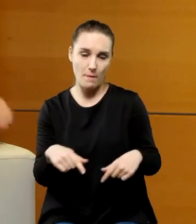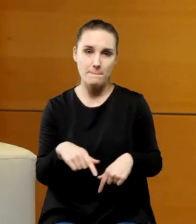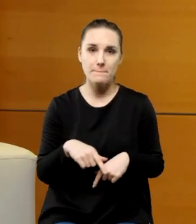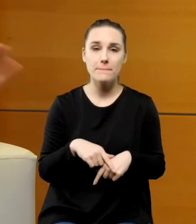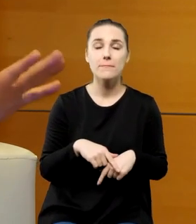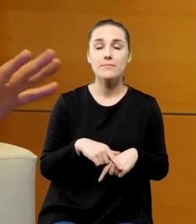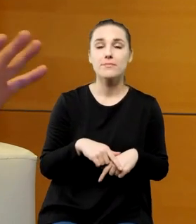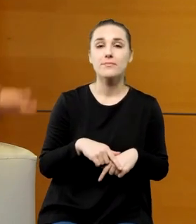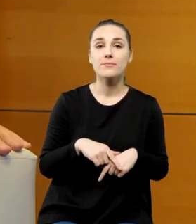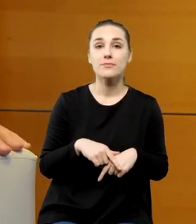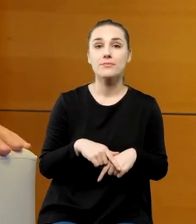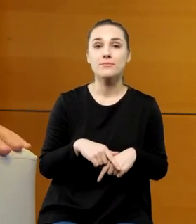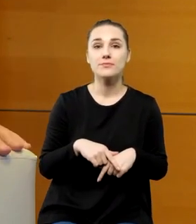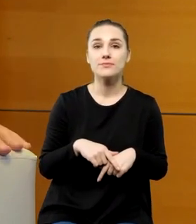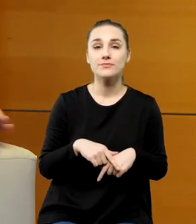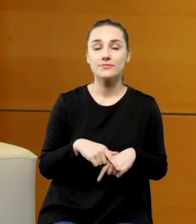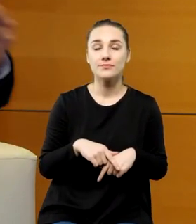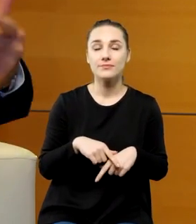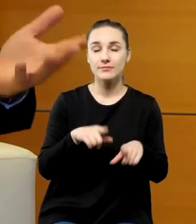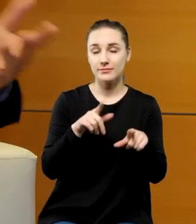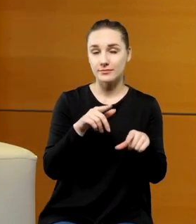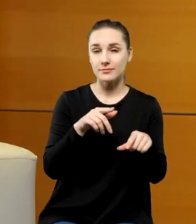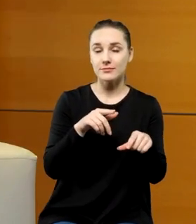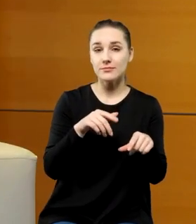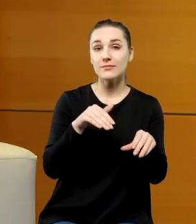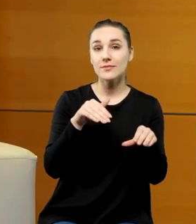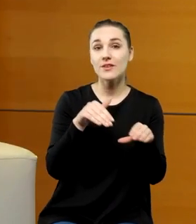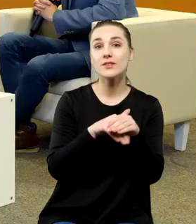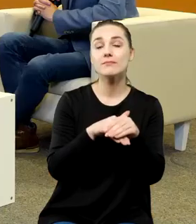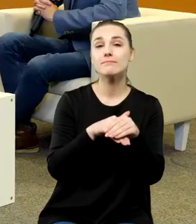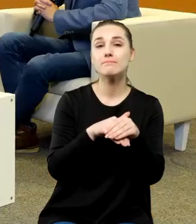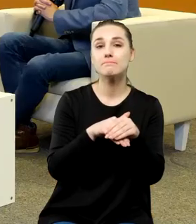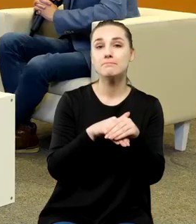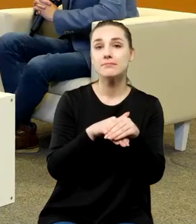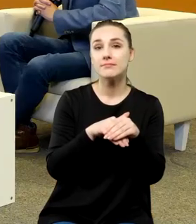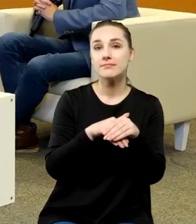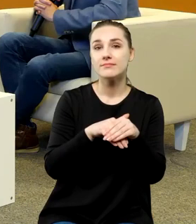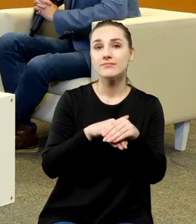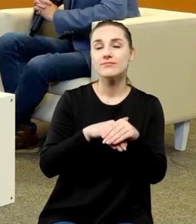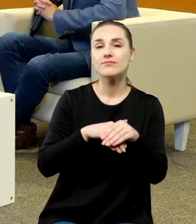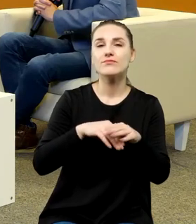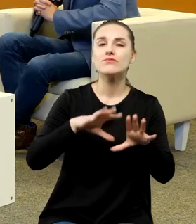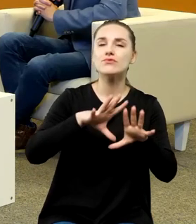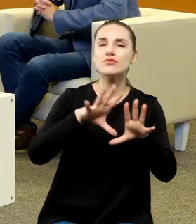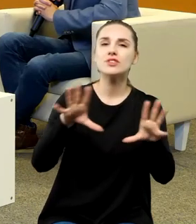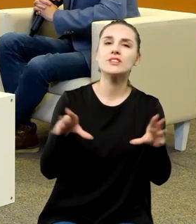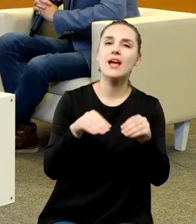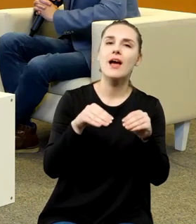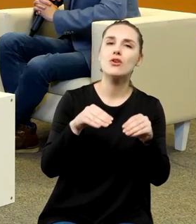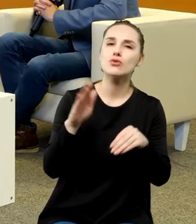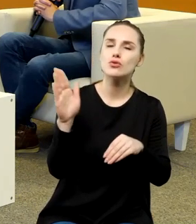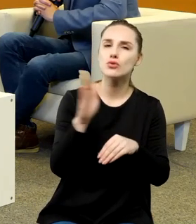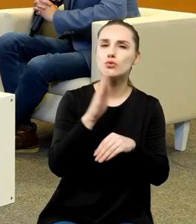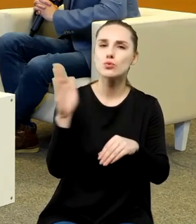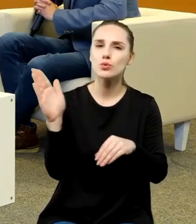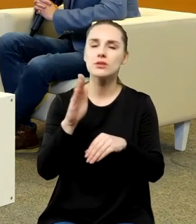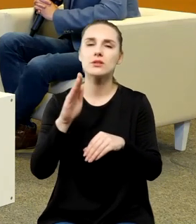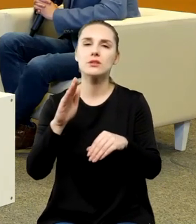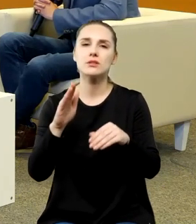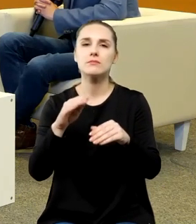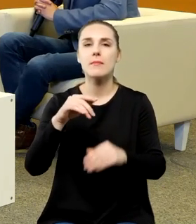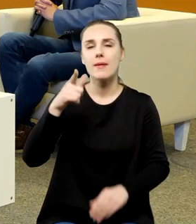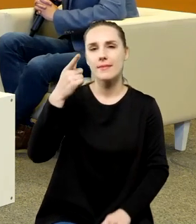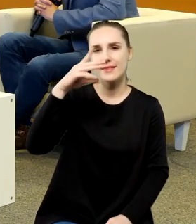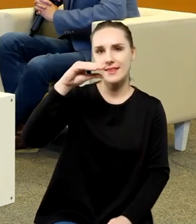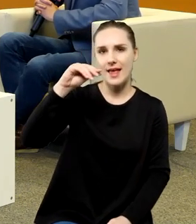Kestlera dowodząc że gdyż jest to spis wszystkich zachowanych egzemplarzy pierwszego i drugiego wydania The Revolutionibus i z całą